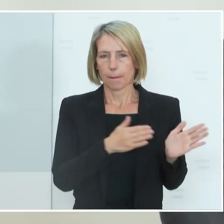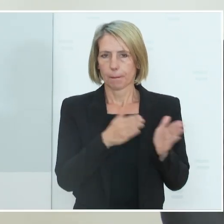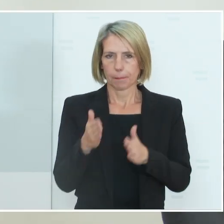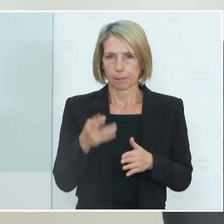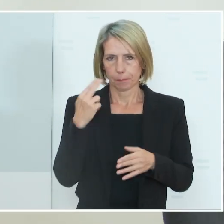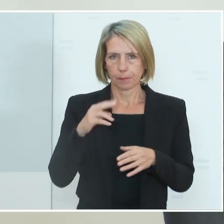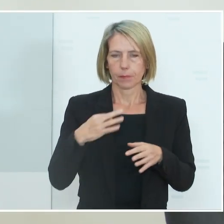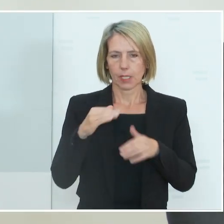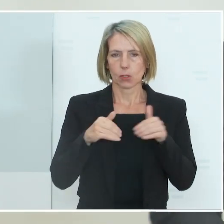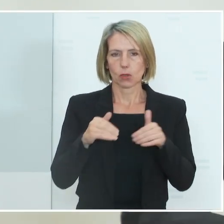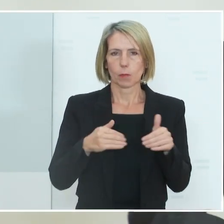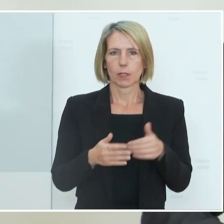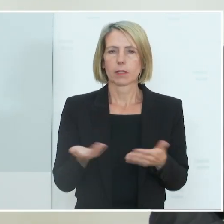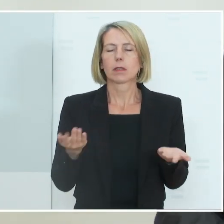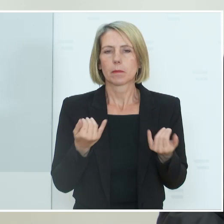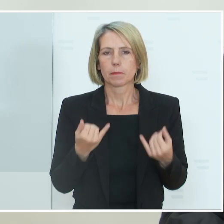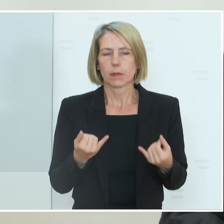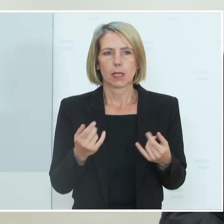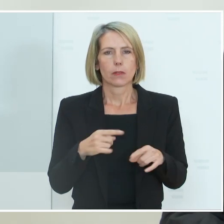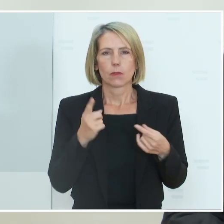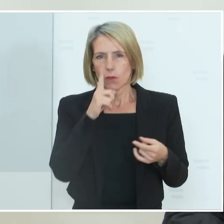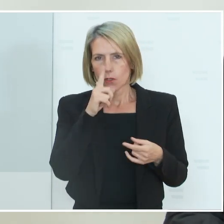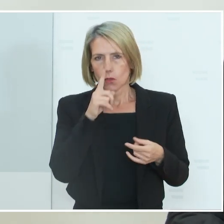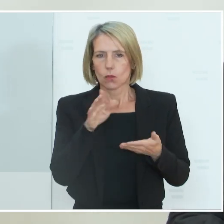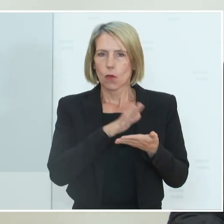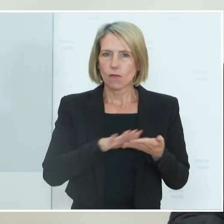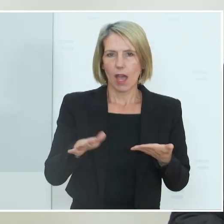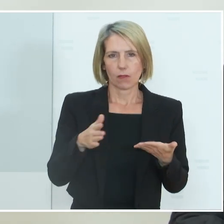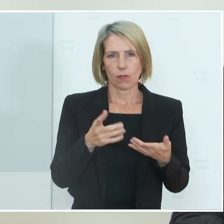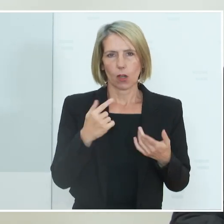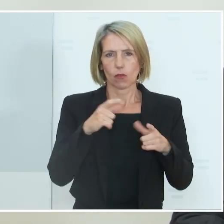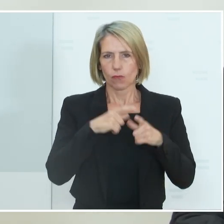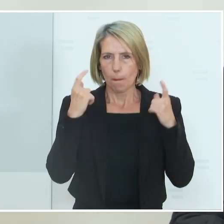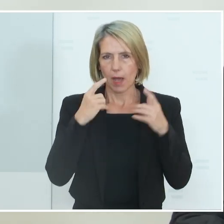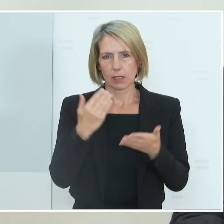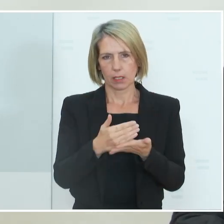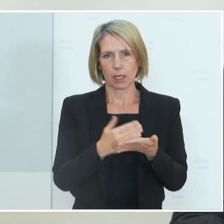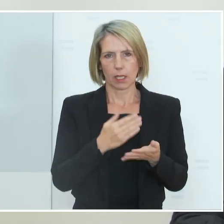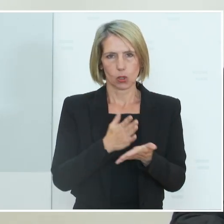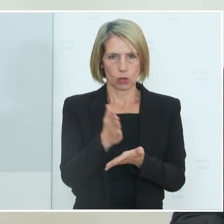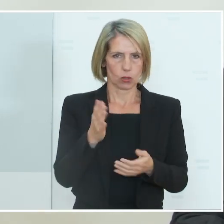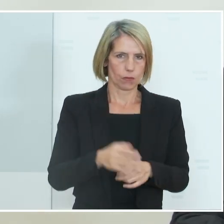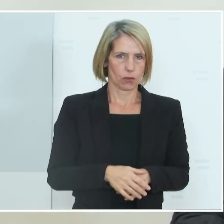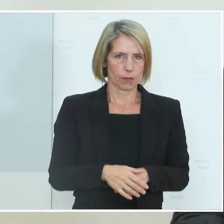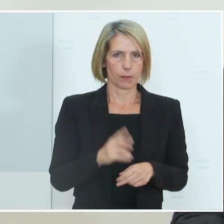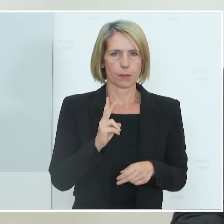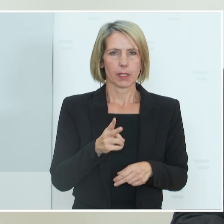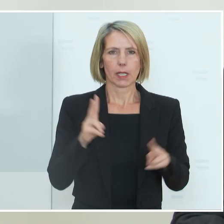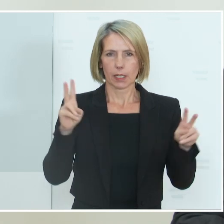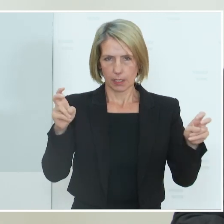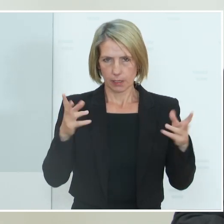Vereinfachung in der Maskenregel zu machen. Ich darf kurz zitieren.